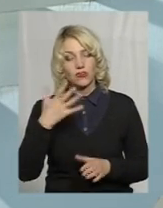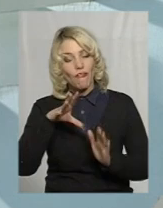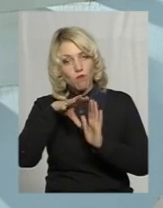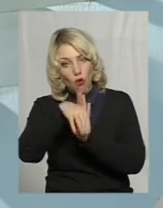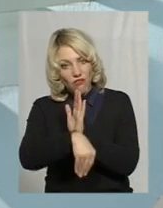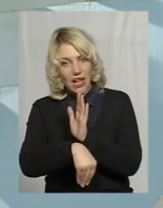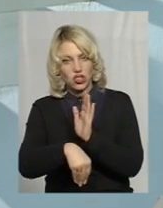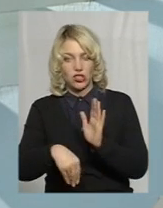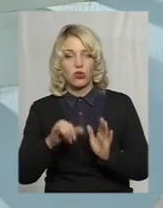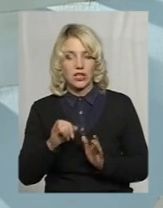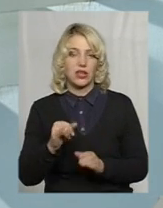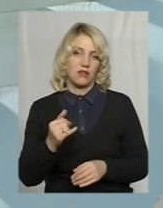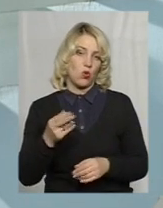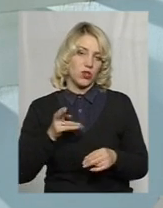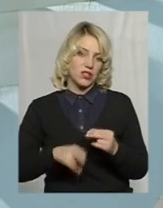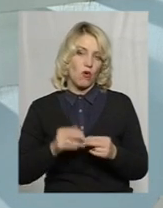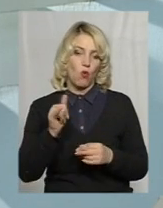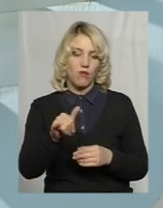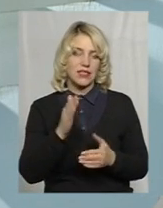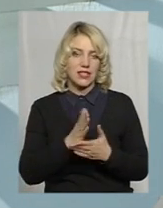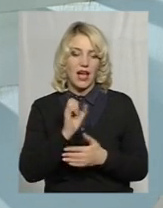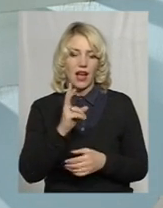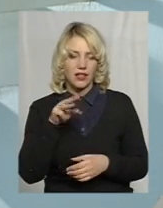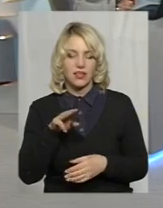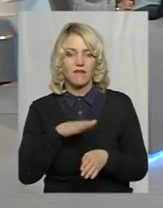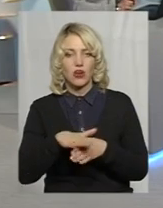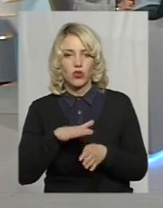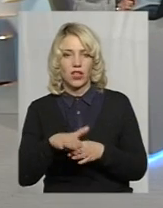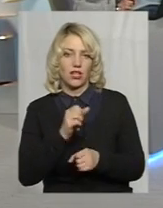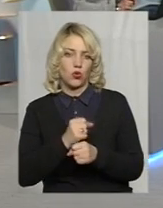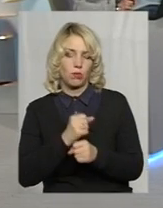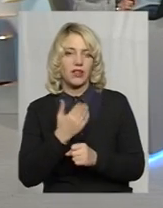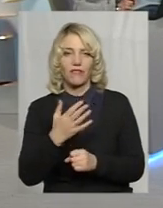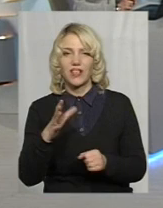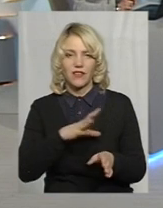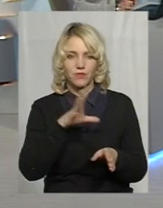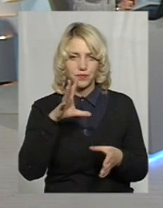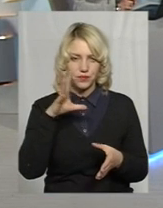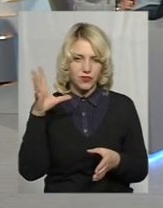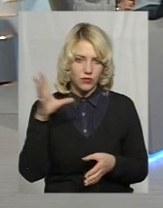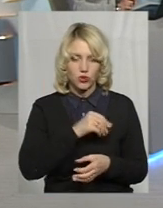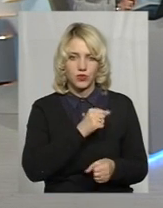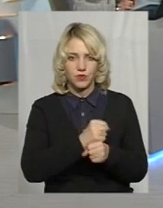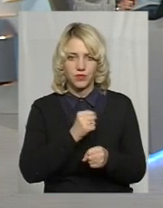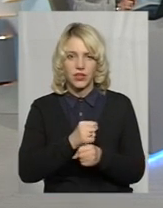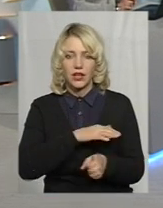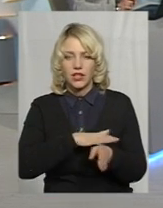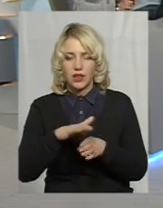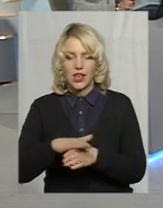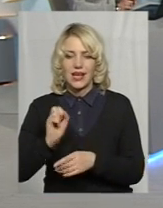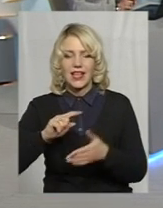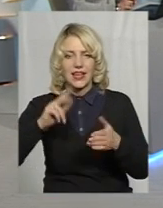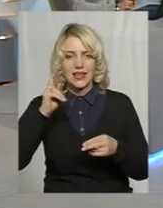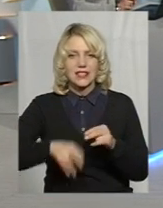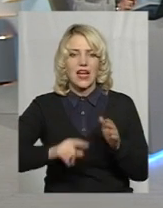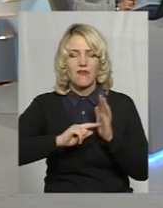кінцева, тобто, у вас є акти виконаних робіт, ви зробили всі роботи, і кінцева точка – це